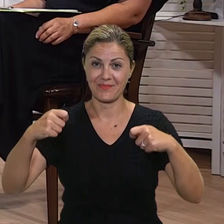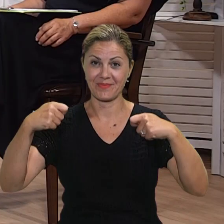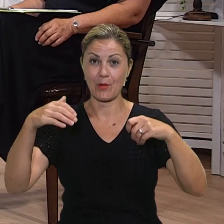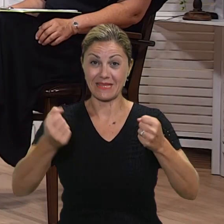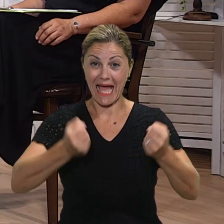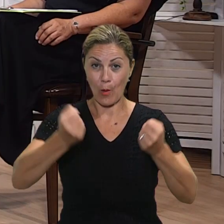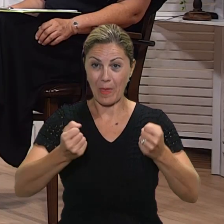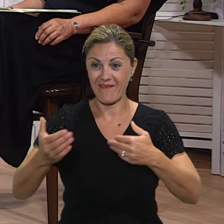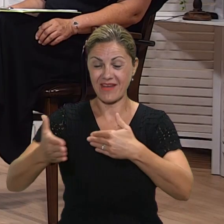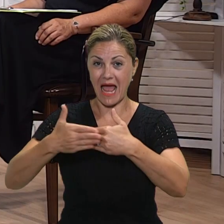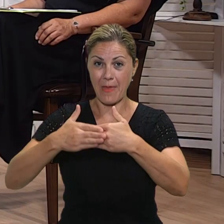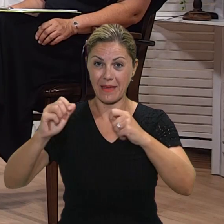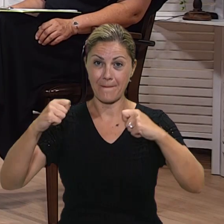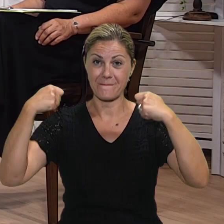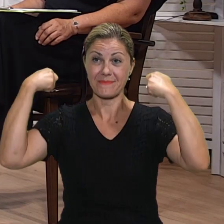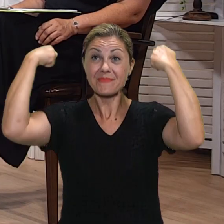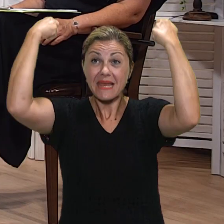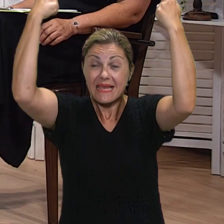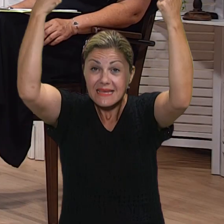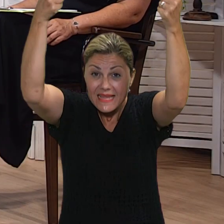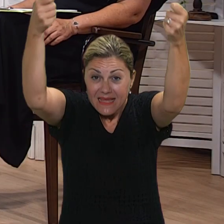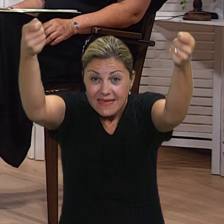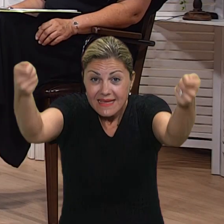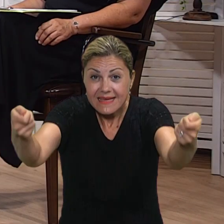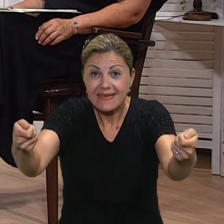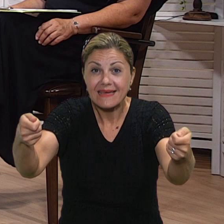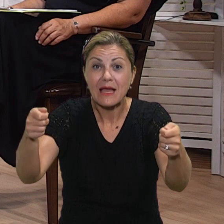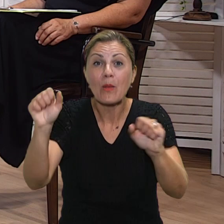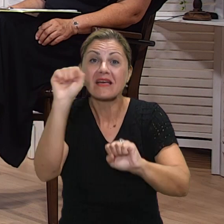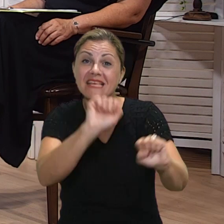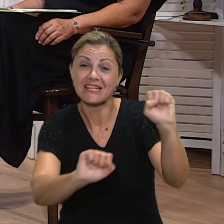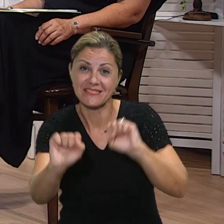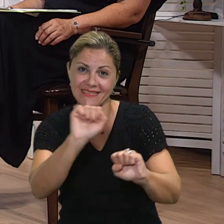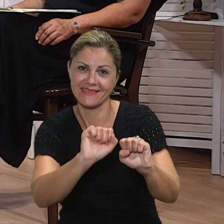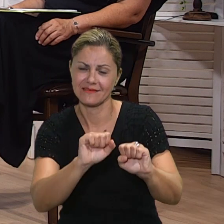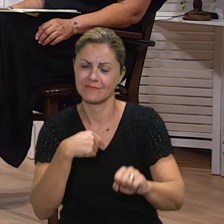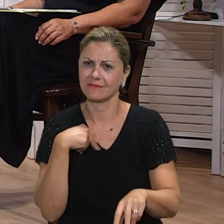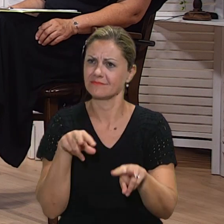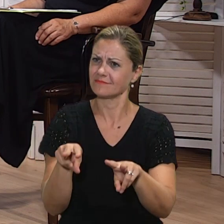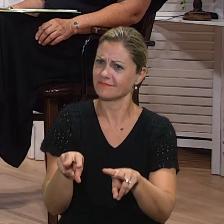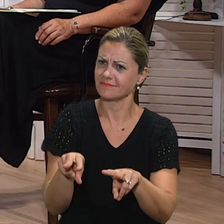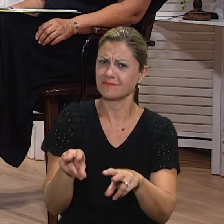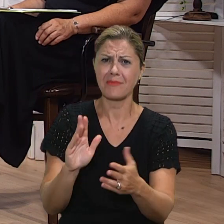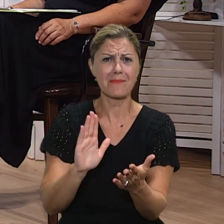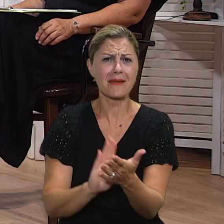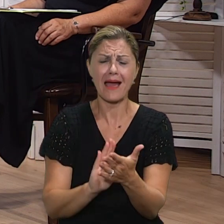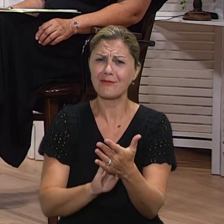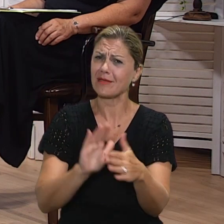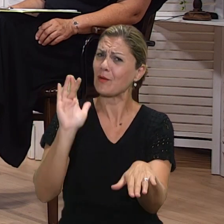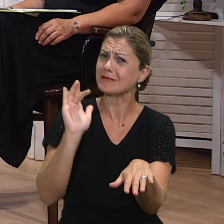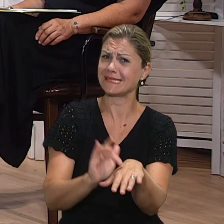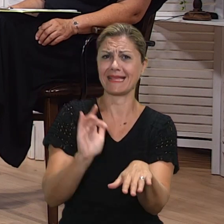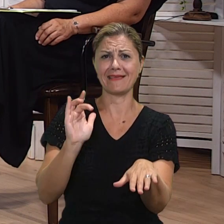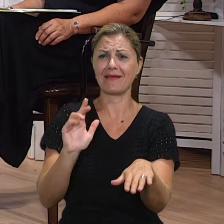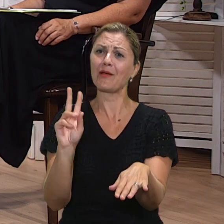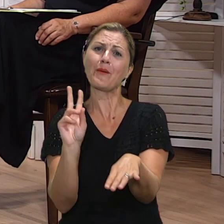Od mog kolege, učenica, ali pošto smo u toj paraleli svi se ponosimo svom našom djecom. Ne samo unutar našeg razreda, nego